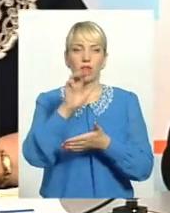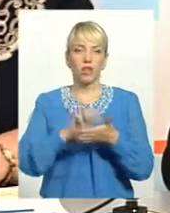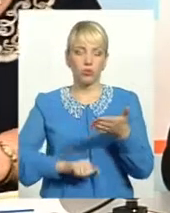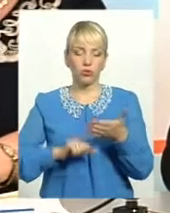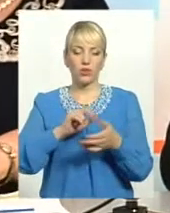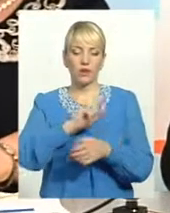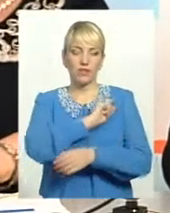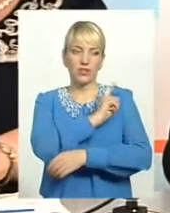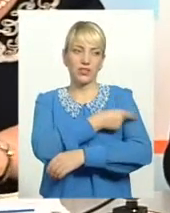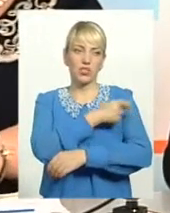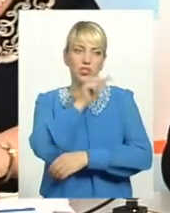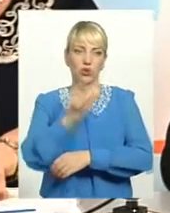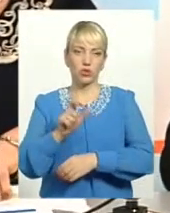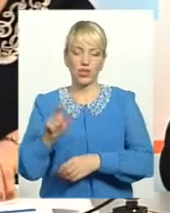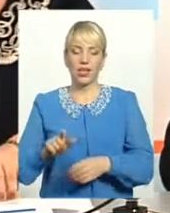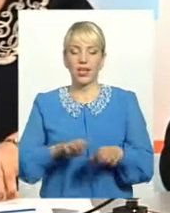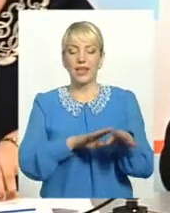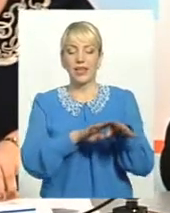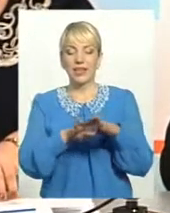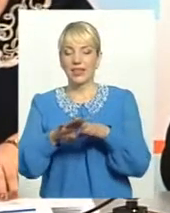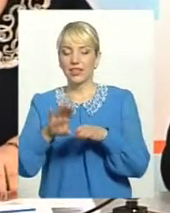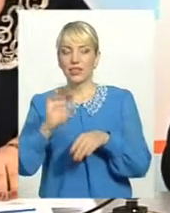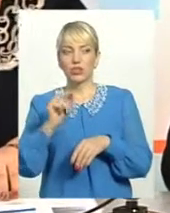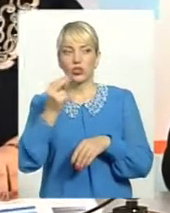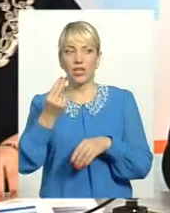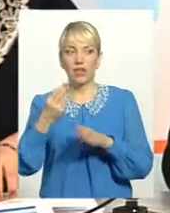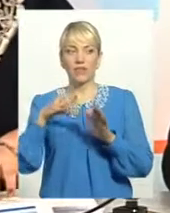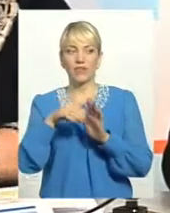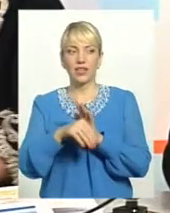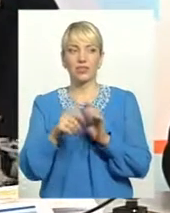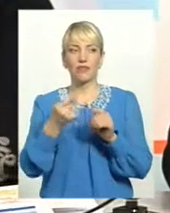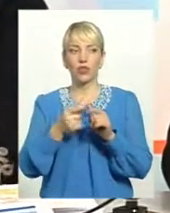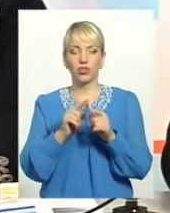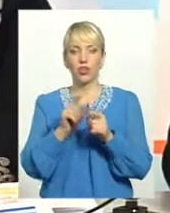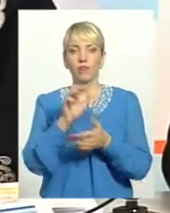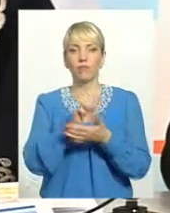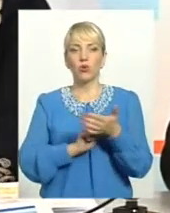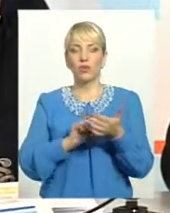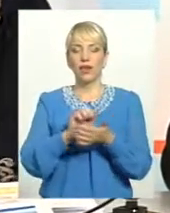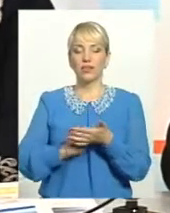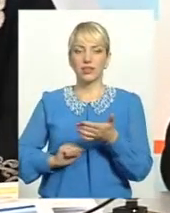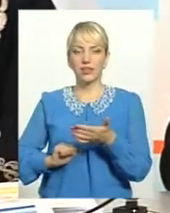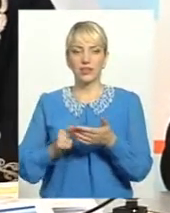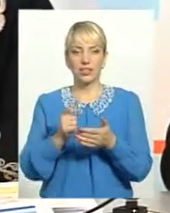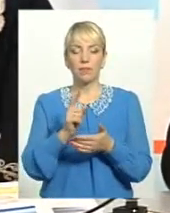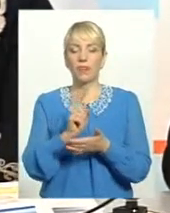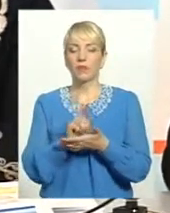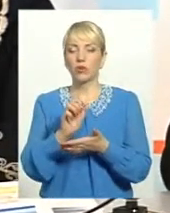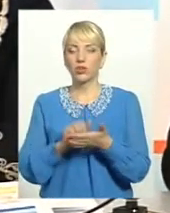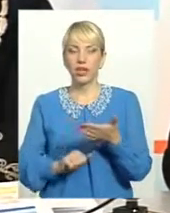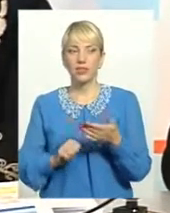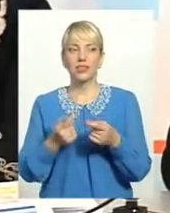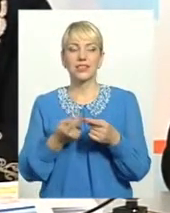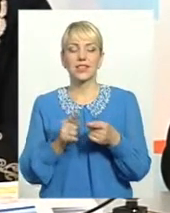фізичних осіб, єдиного соціального внеску. Тобто, ті податки, які ми не хочемо, там ніяких Зачем, чого залежить